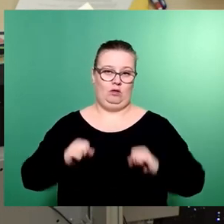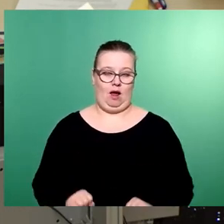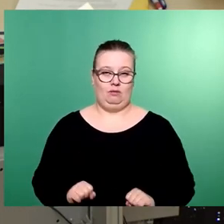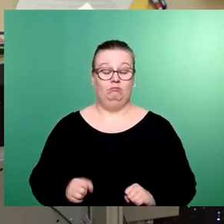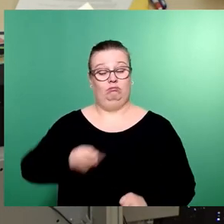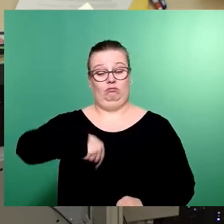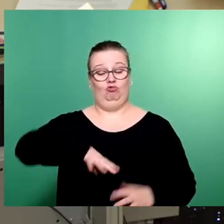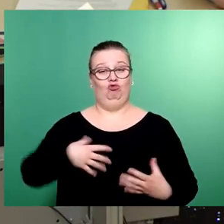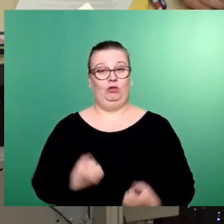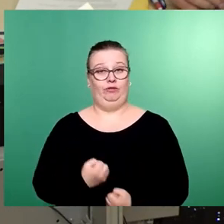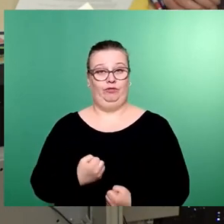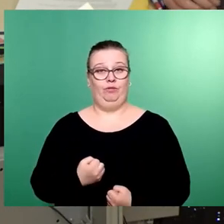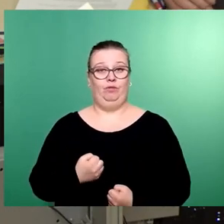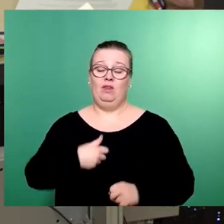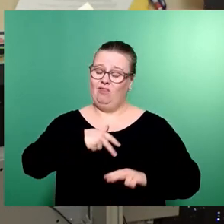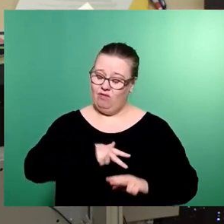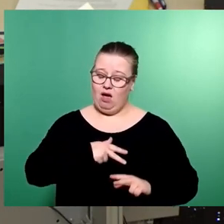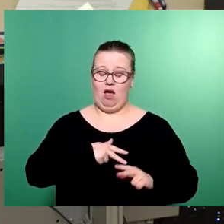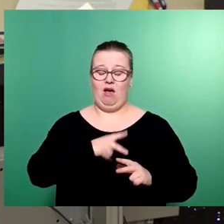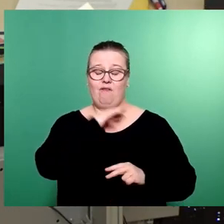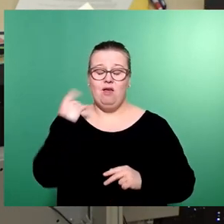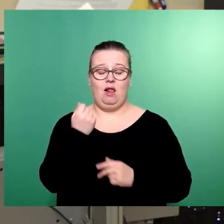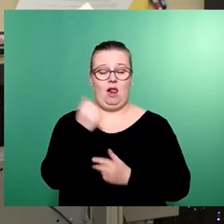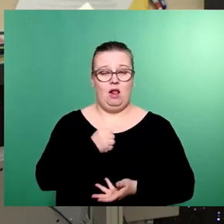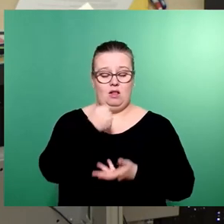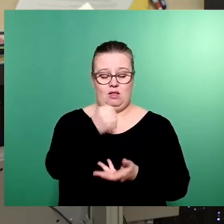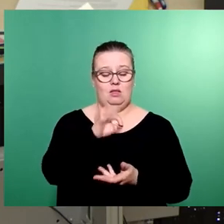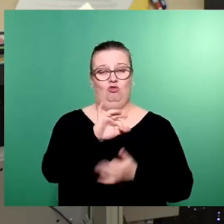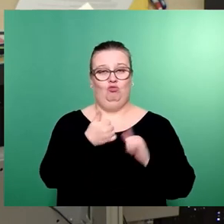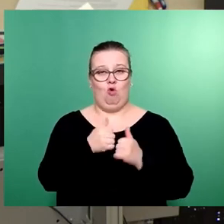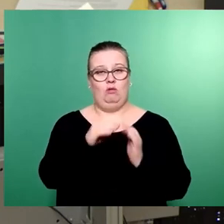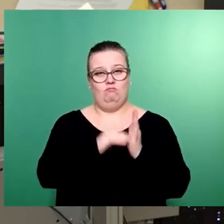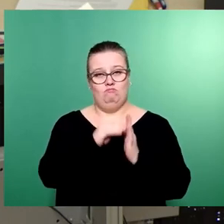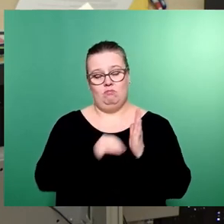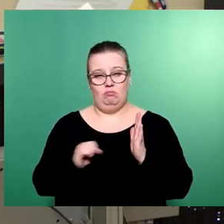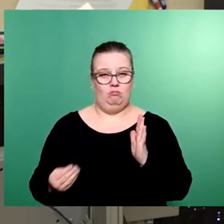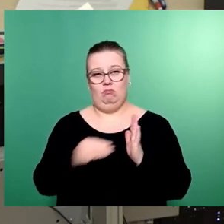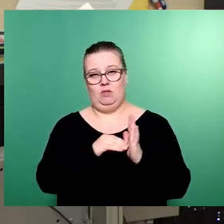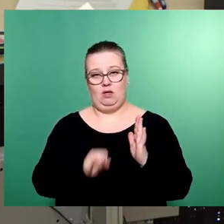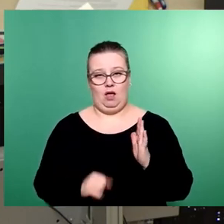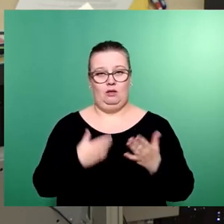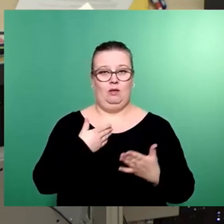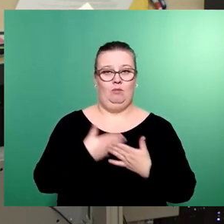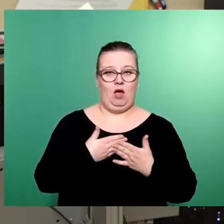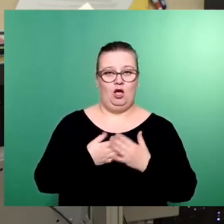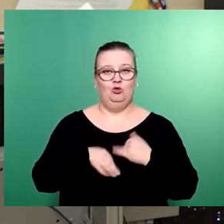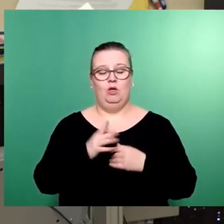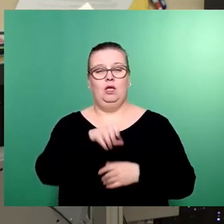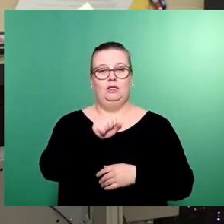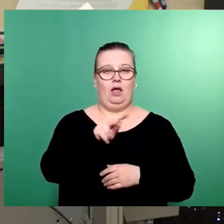gelungen, auch hier wirklich messbare Beträge für den Sport festzuschreiben, um auch hier zum Beispiel das Sanneco, das